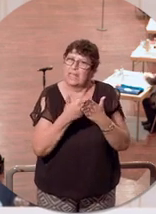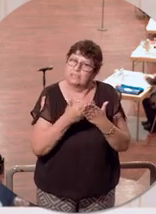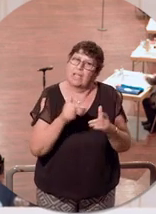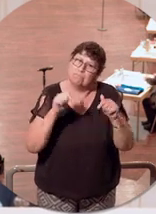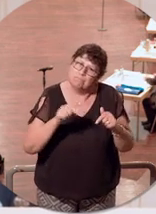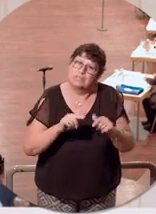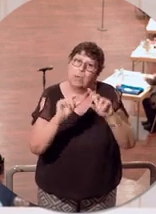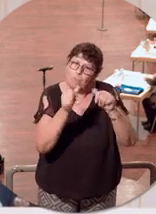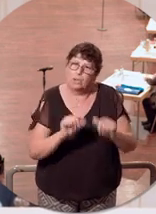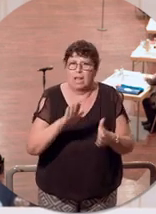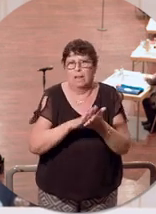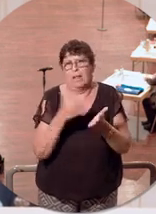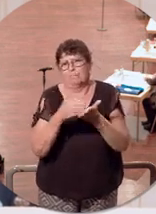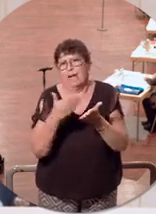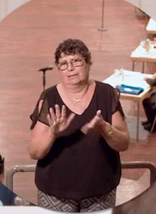auch anwenden.